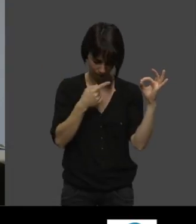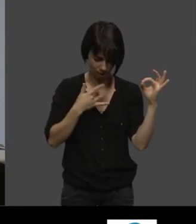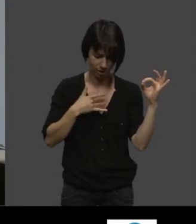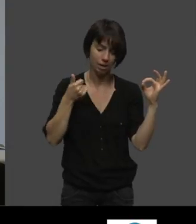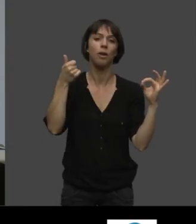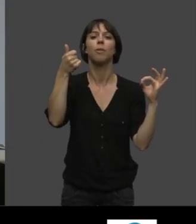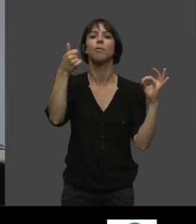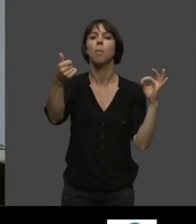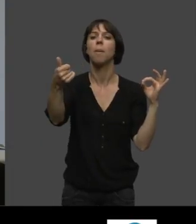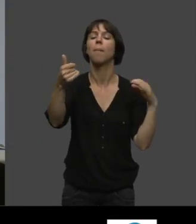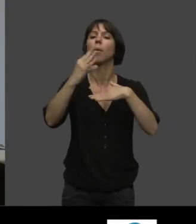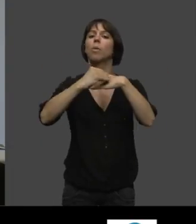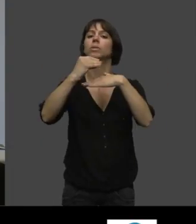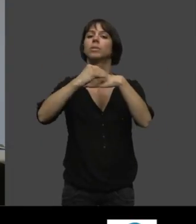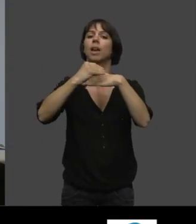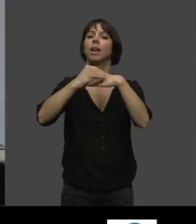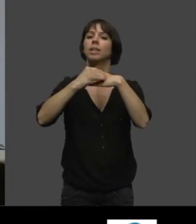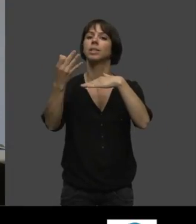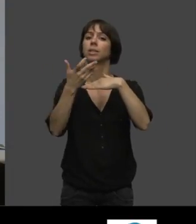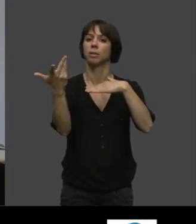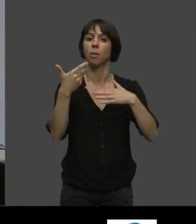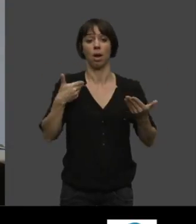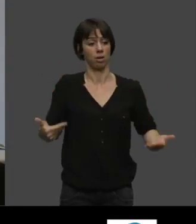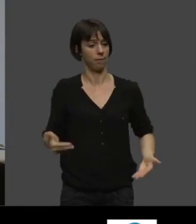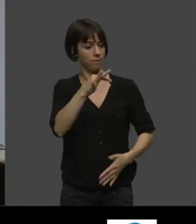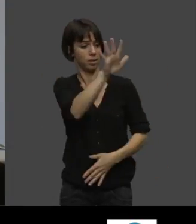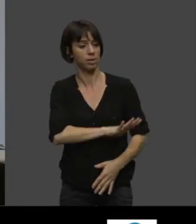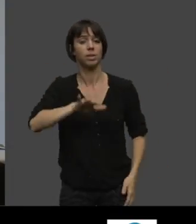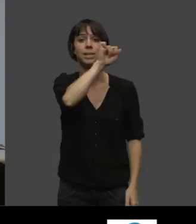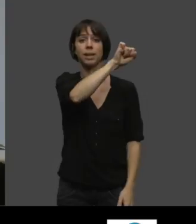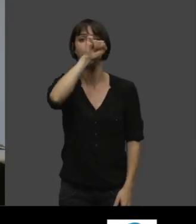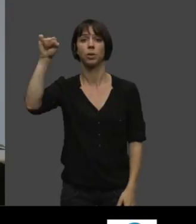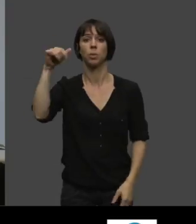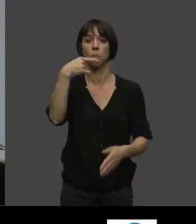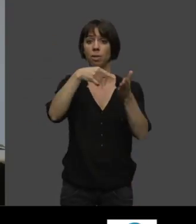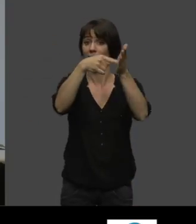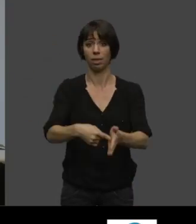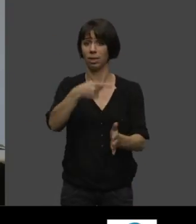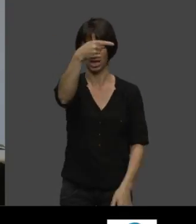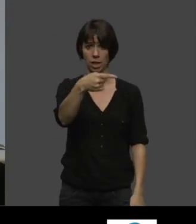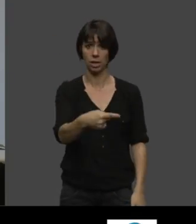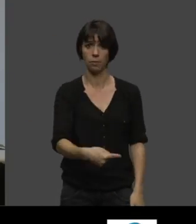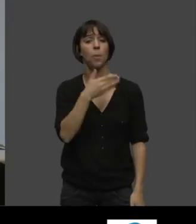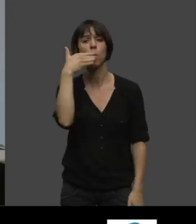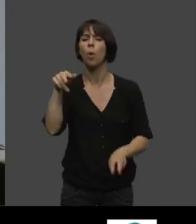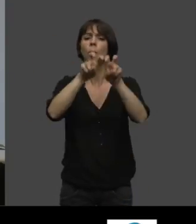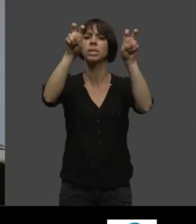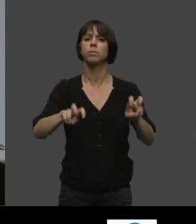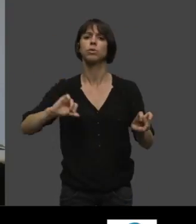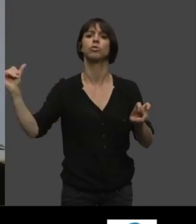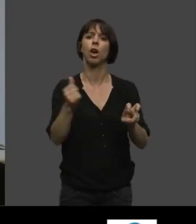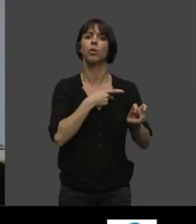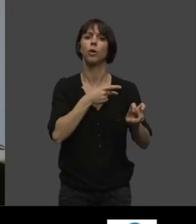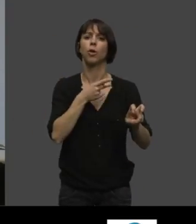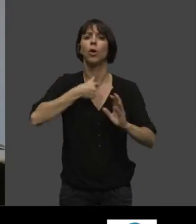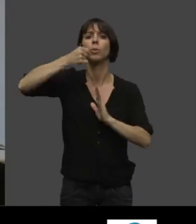efficacement le gouffre de la sécurité sociale, que soit, dans un premier temps, prescrit en consommation illimité tous